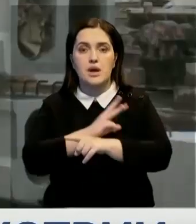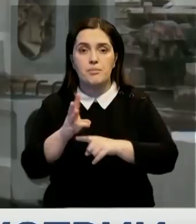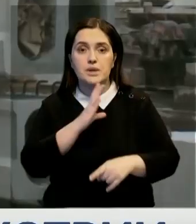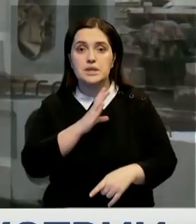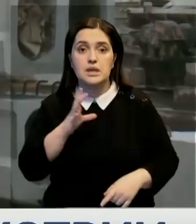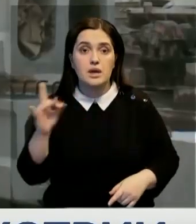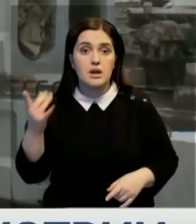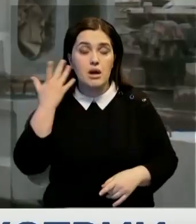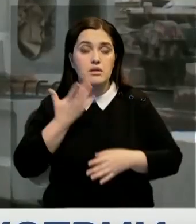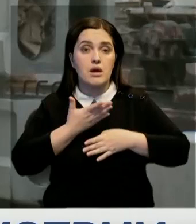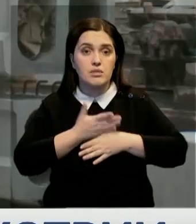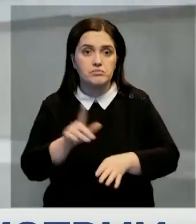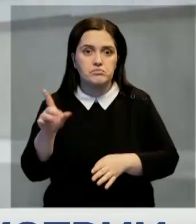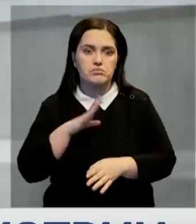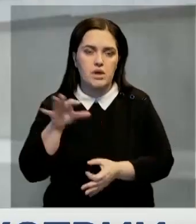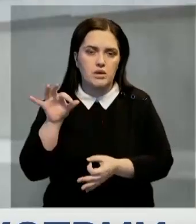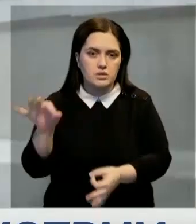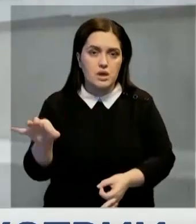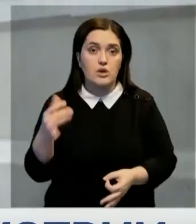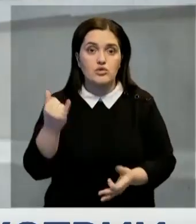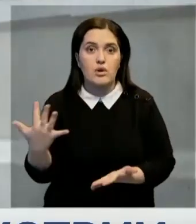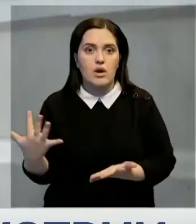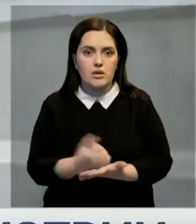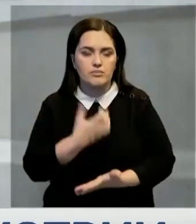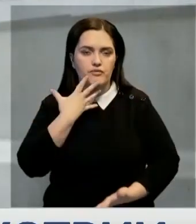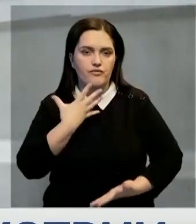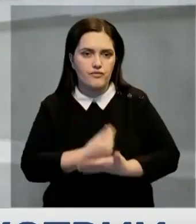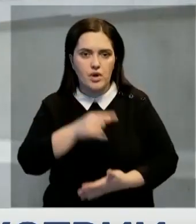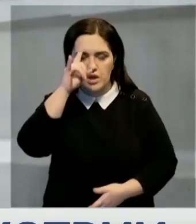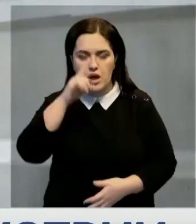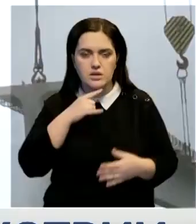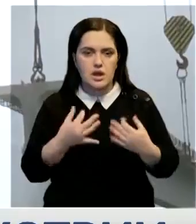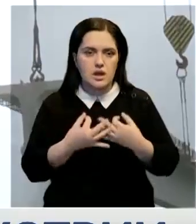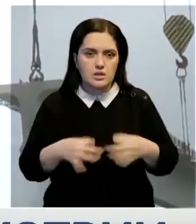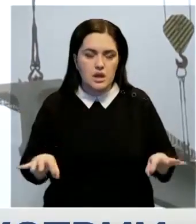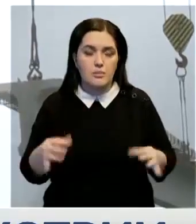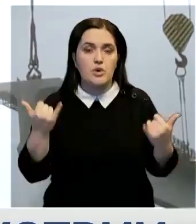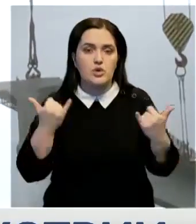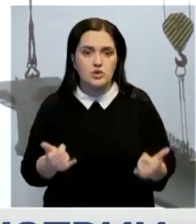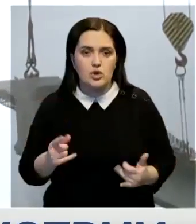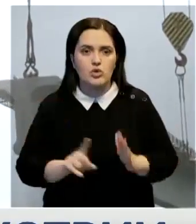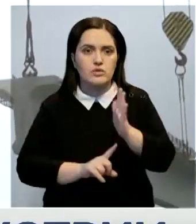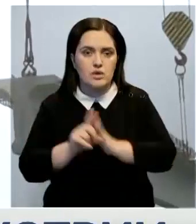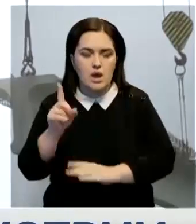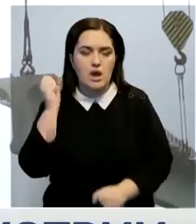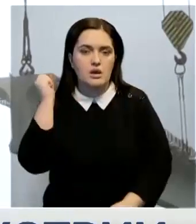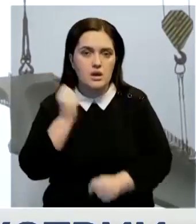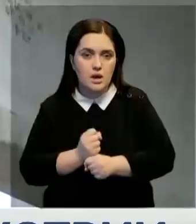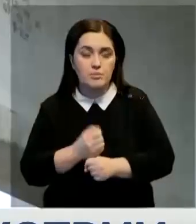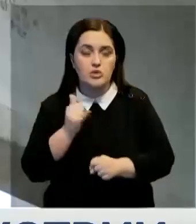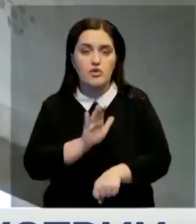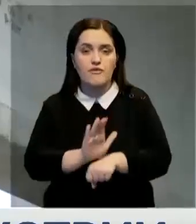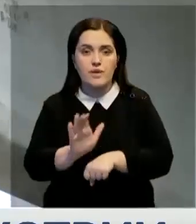После его распада комбинат встал. Лишь с обретением независимости Казахстана здесь вновь зашумели станки. Сейчас завод